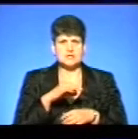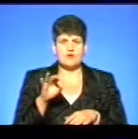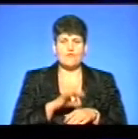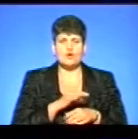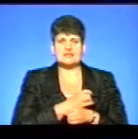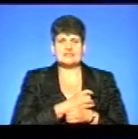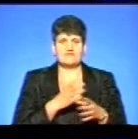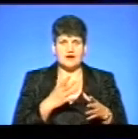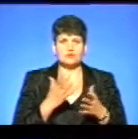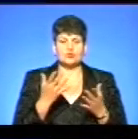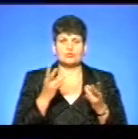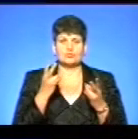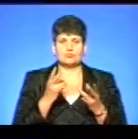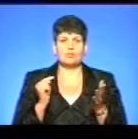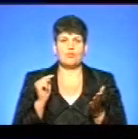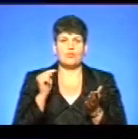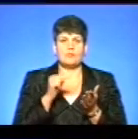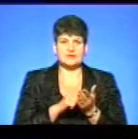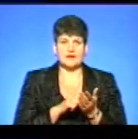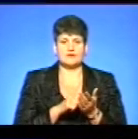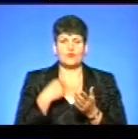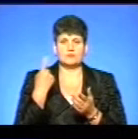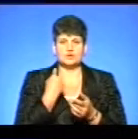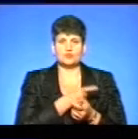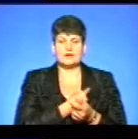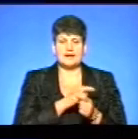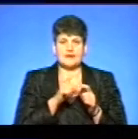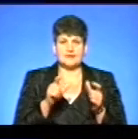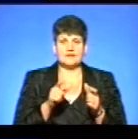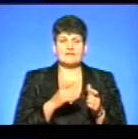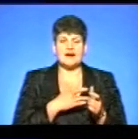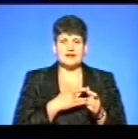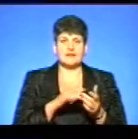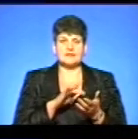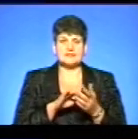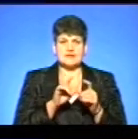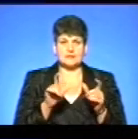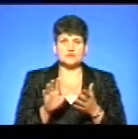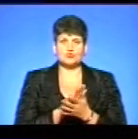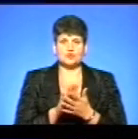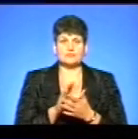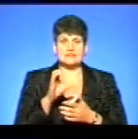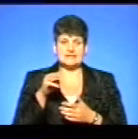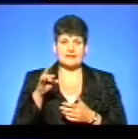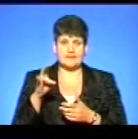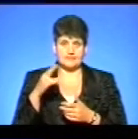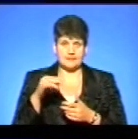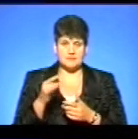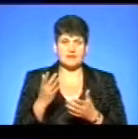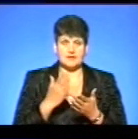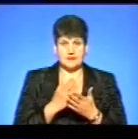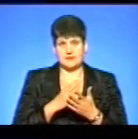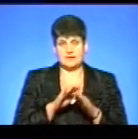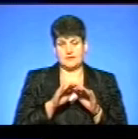гострими інфарктом міокарда, які потрапляють в університетську обласну лікарню, в цей кардіоцентр, безкоштовно будуть забезпечені... Тими стендами, які сьогодні є на рівні